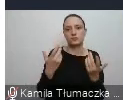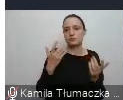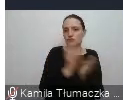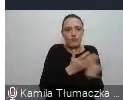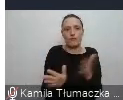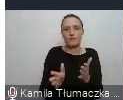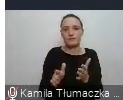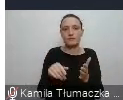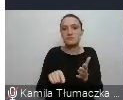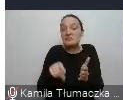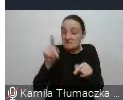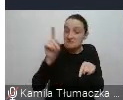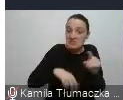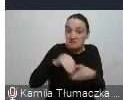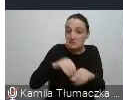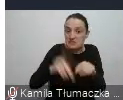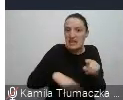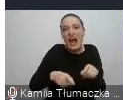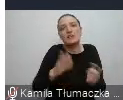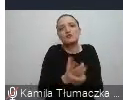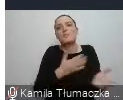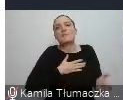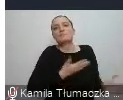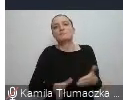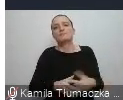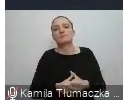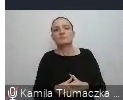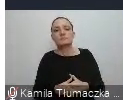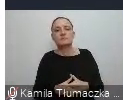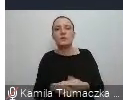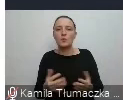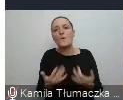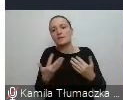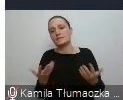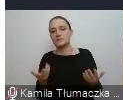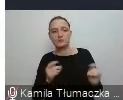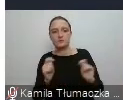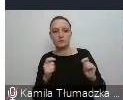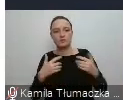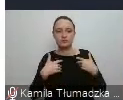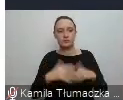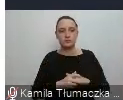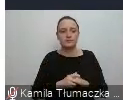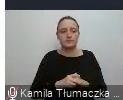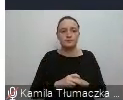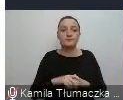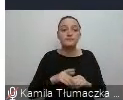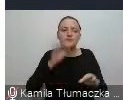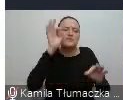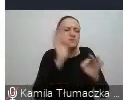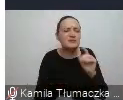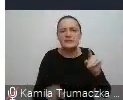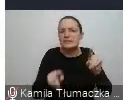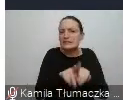Nieważne, że on jest zły, on jest po prostu jakiś. Tak lepiej nam się po prostu funkcjonuje. Dokładnie z tego